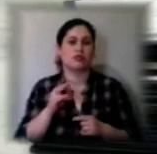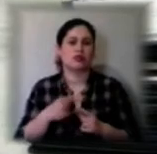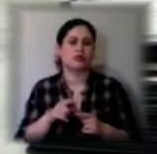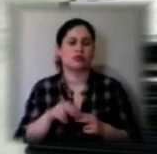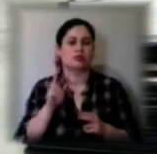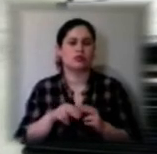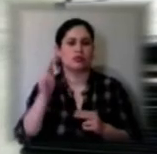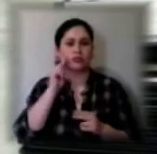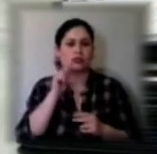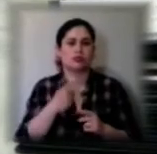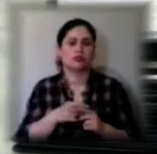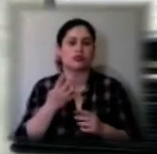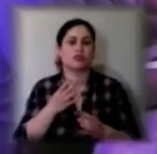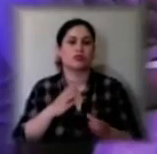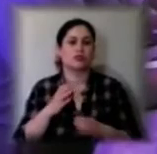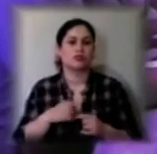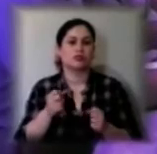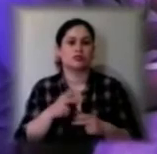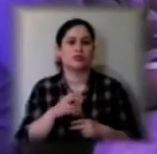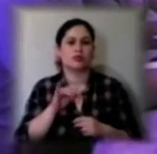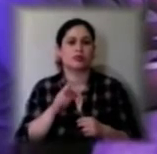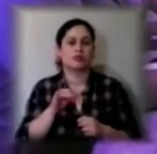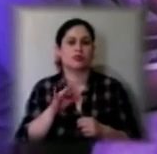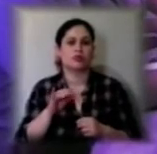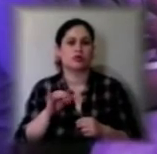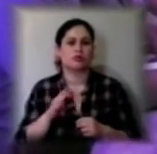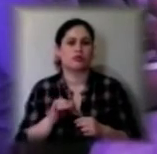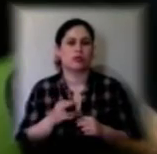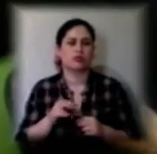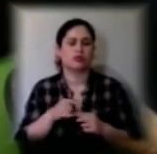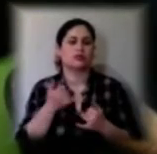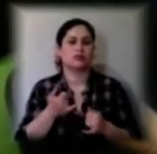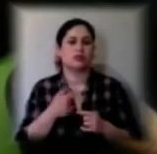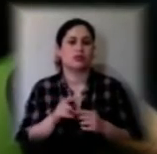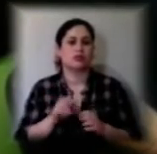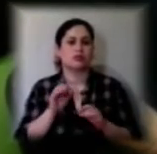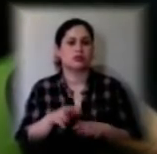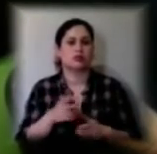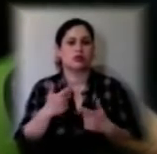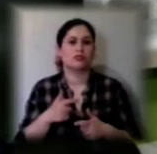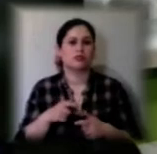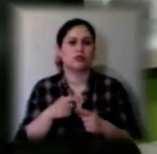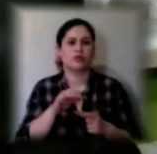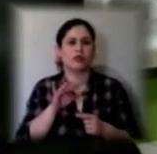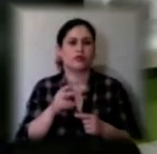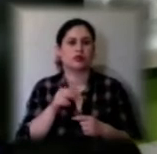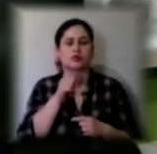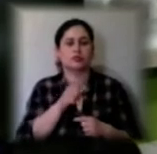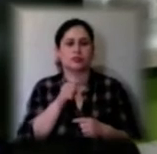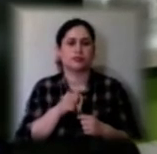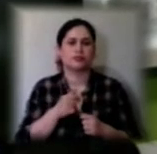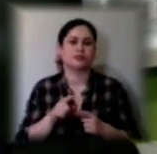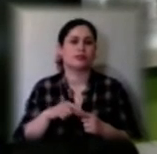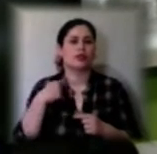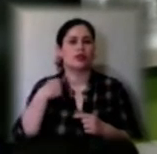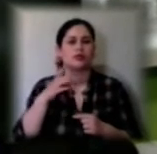четвертому курсі спеціальності облік та оподаткування. Сьогодні складає комплексний кваліфікаційний іспит. Я складала державний